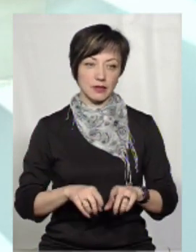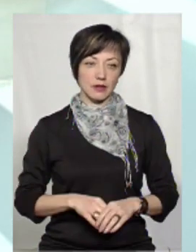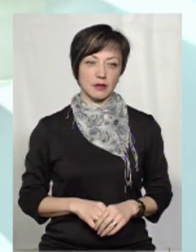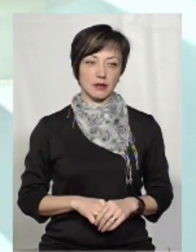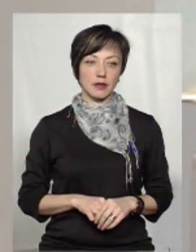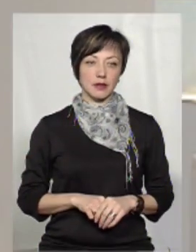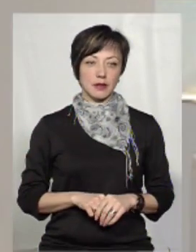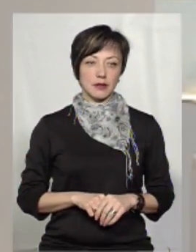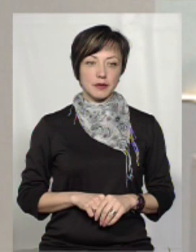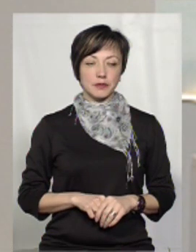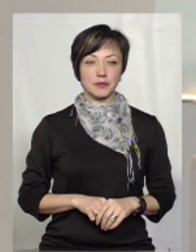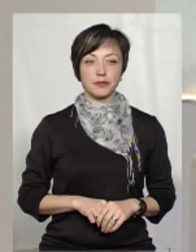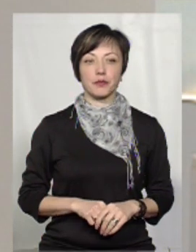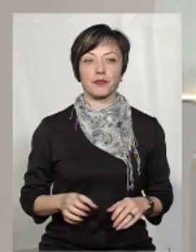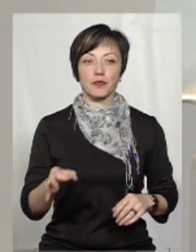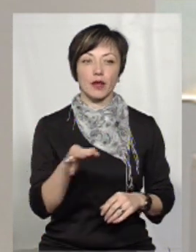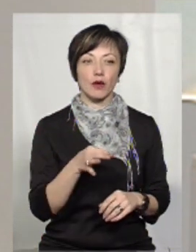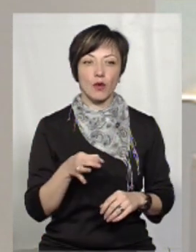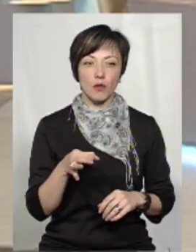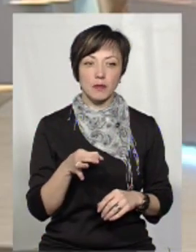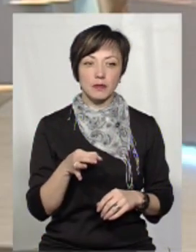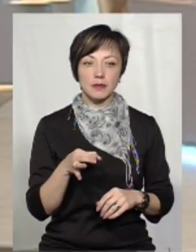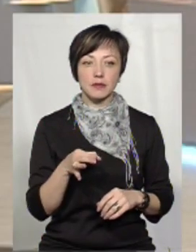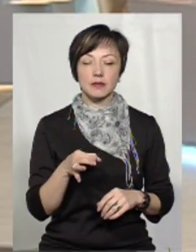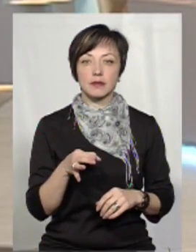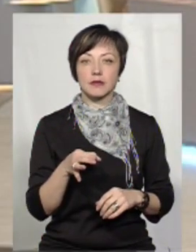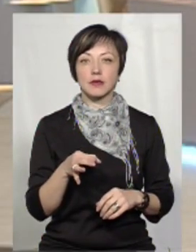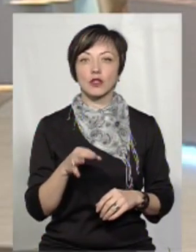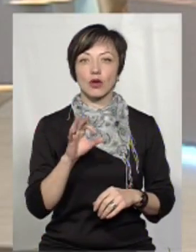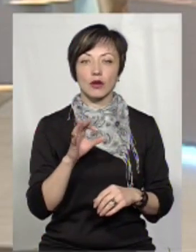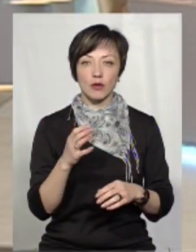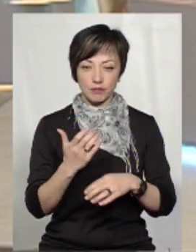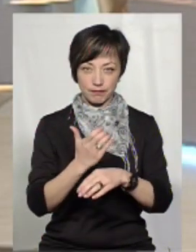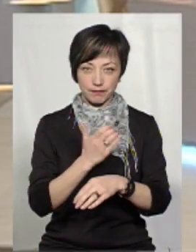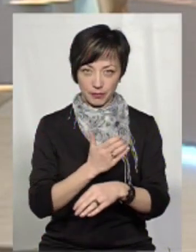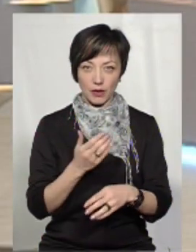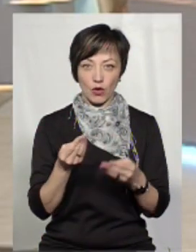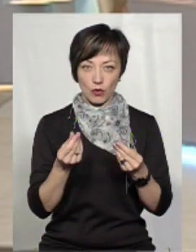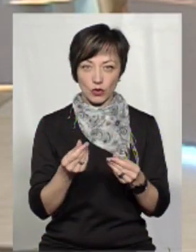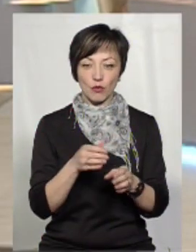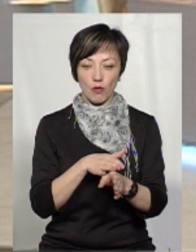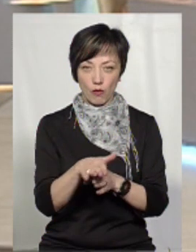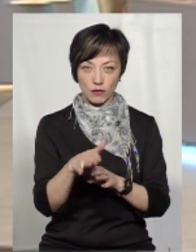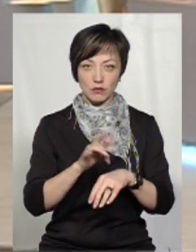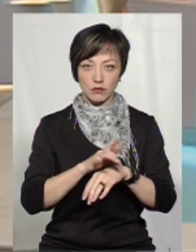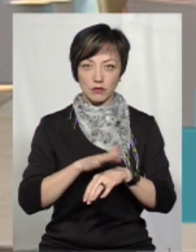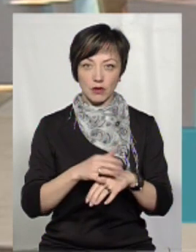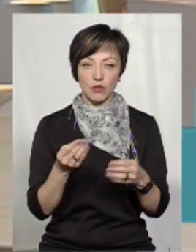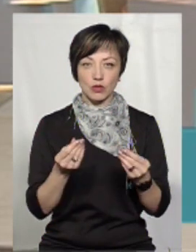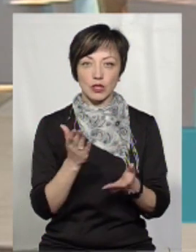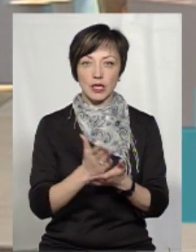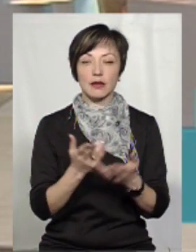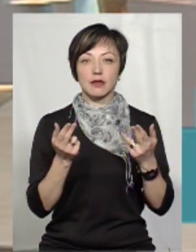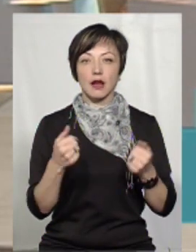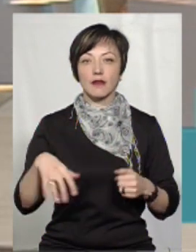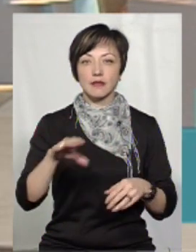отримали цю пенсію. Пані Людмила, в Ощадбанку вже прийшла вся сума необхідна для виплати цієї категорії субсидіантів? Так,